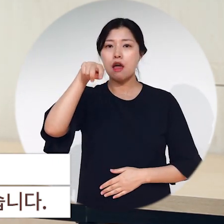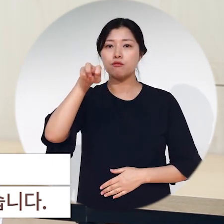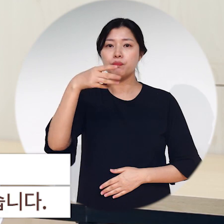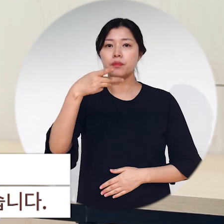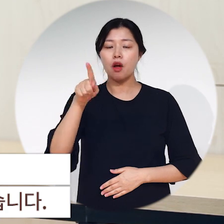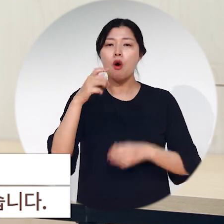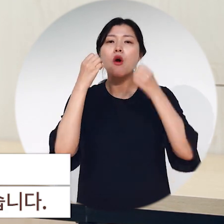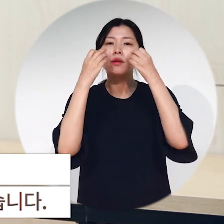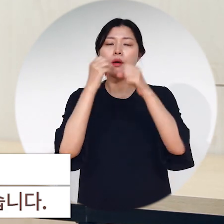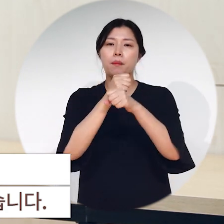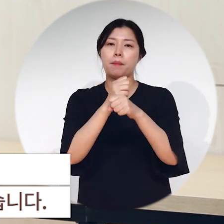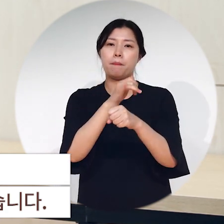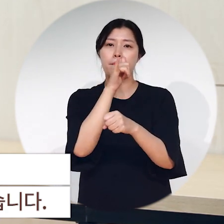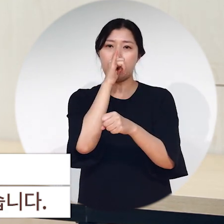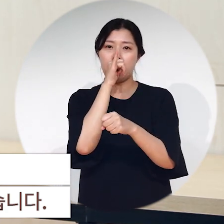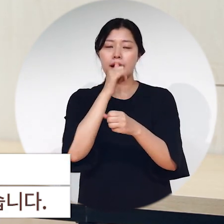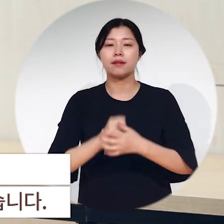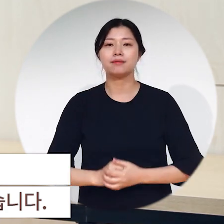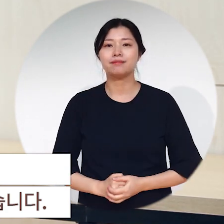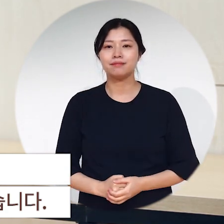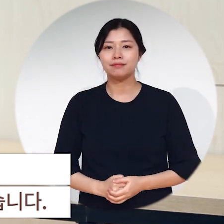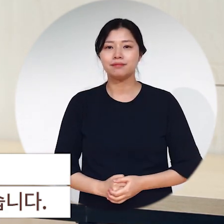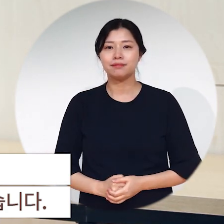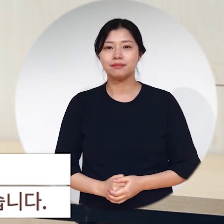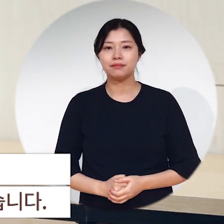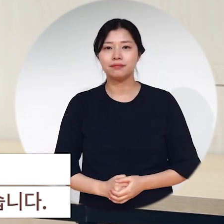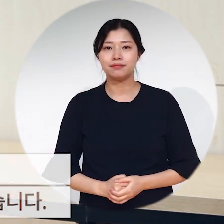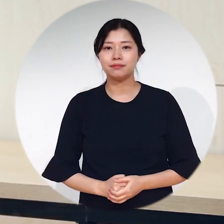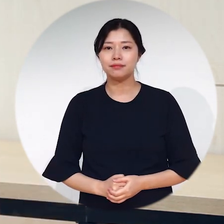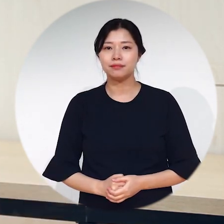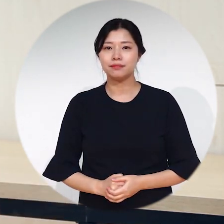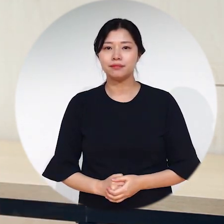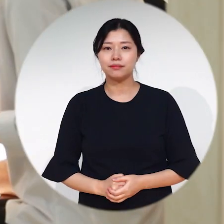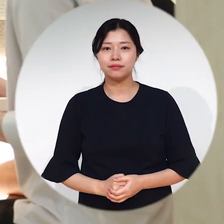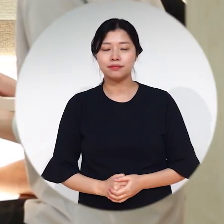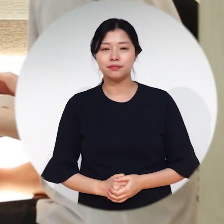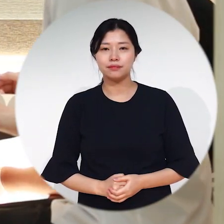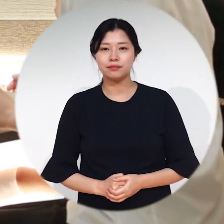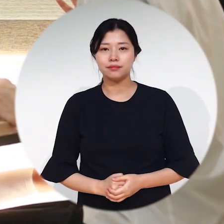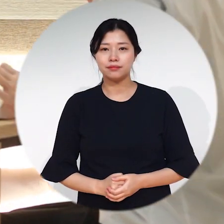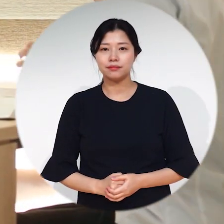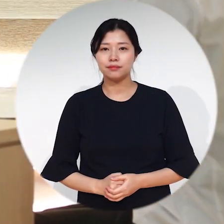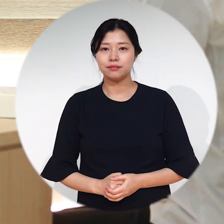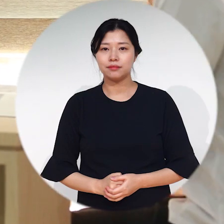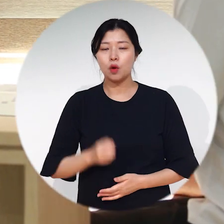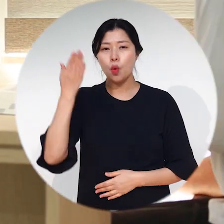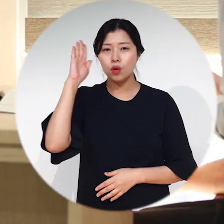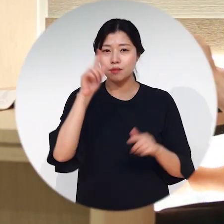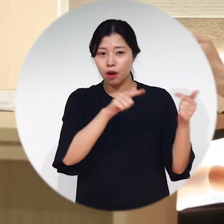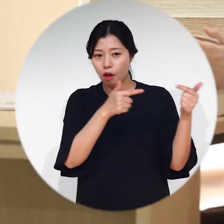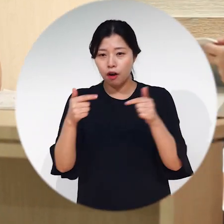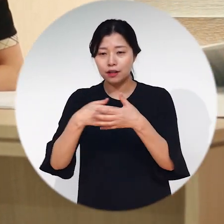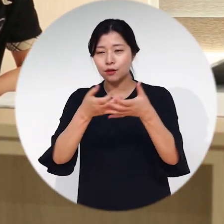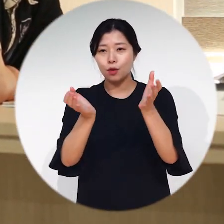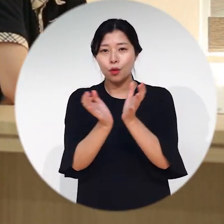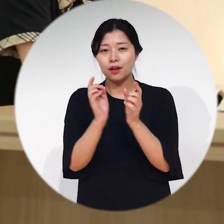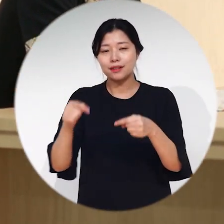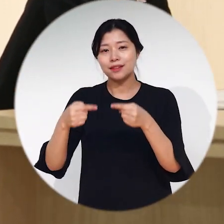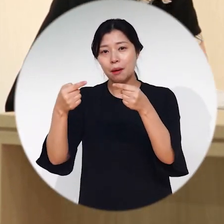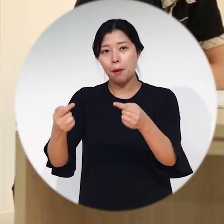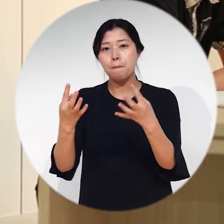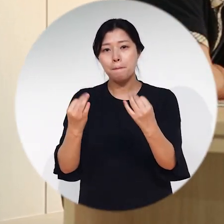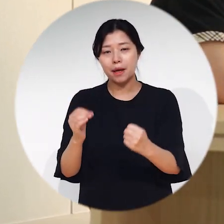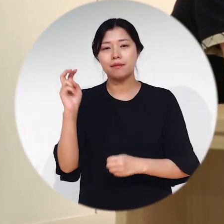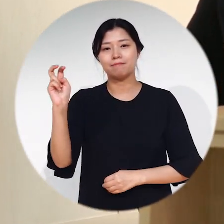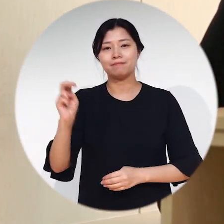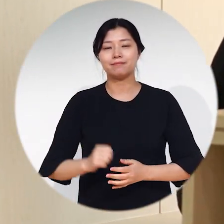만들어서 효율적인 동아리 활동을 할 수 있게 되어서 굉장히 좋았습니다. 요즘 다양한 동아리에 참여하는 학생들이